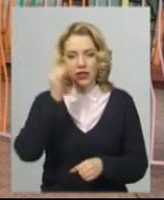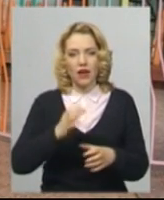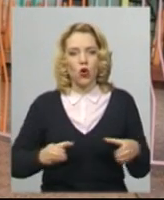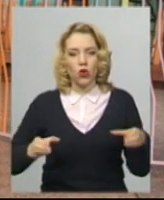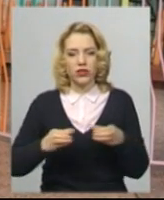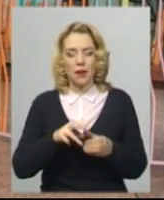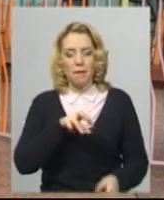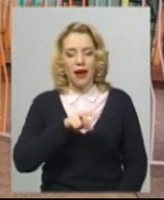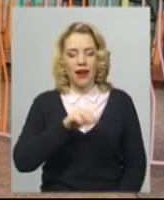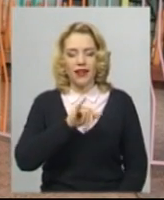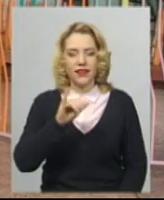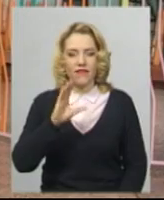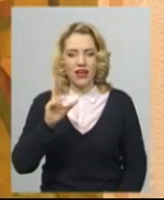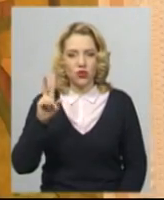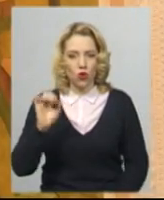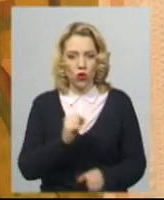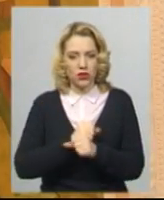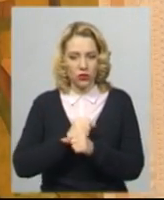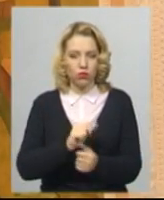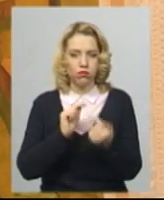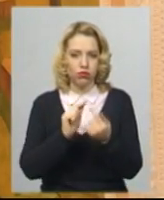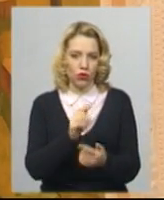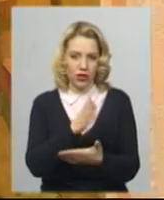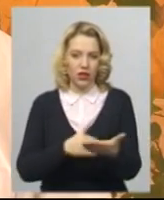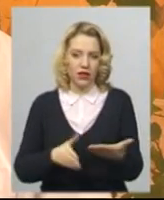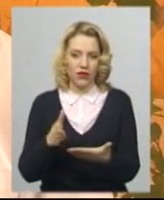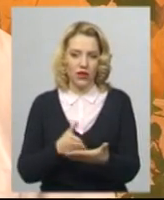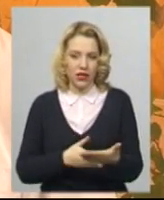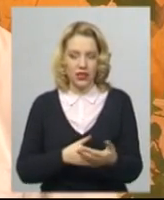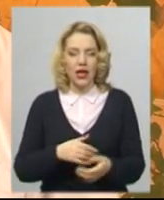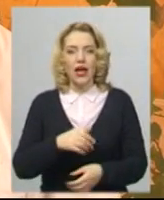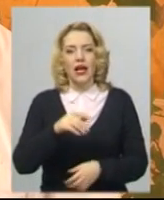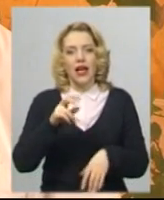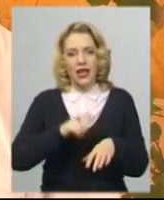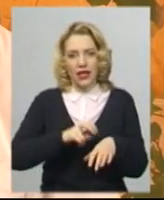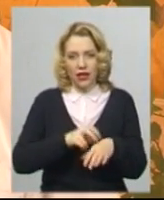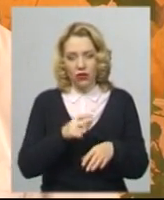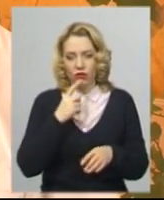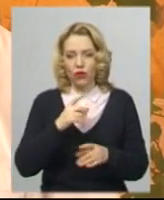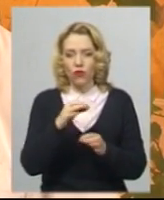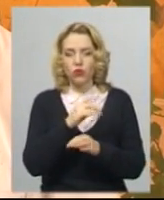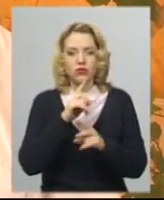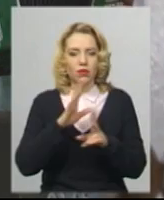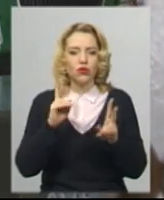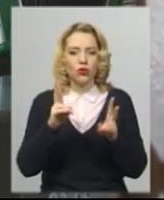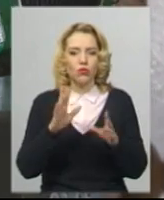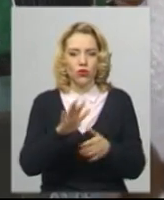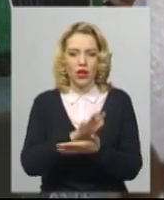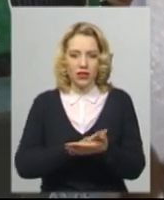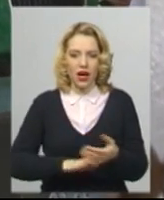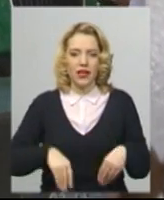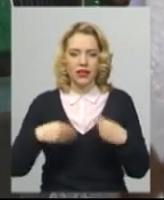виступив проти ліквідації закладу. За словами лікаря-фтезіатра санаторію Леоніда Юня, в області не буде кому надалі надавати